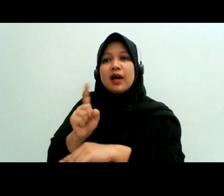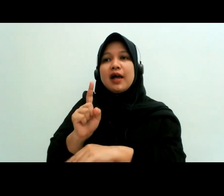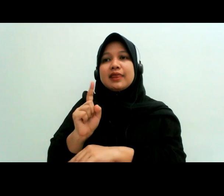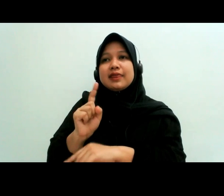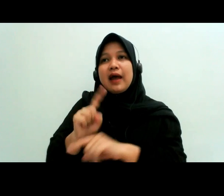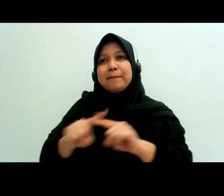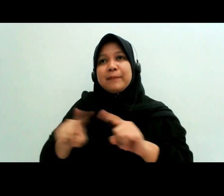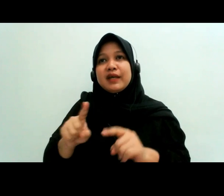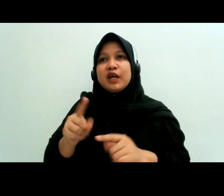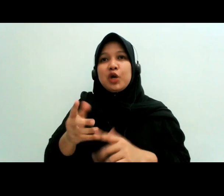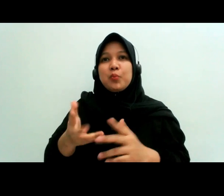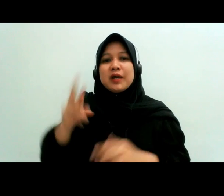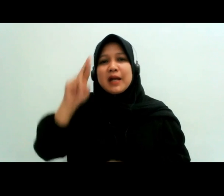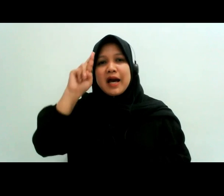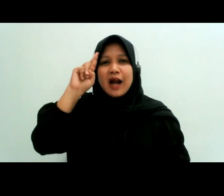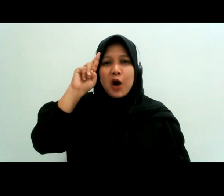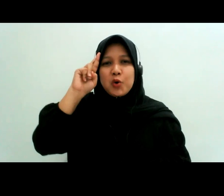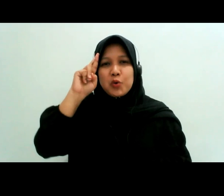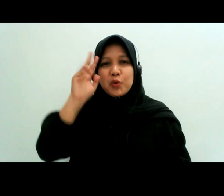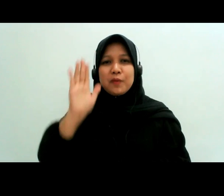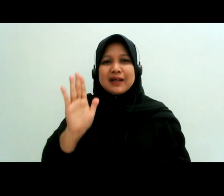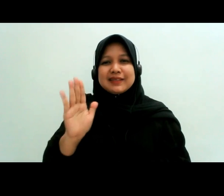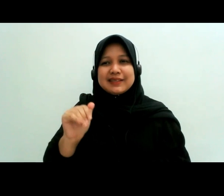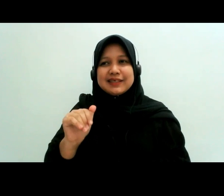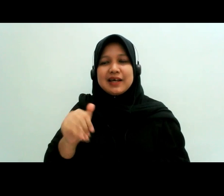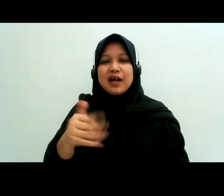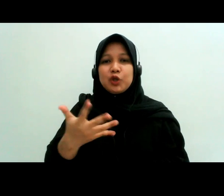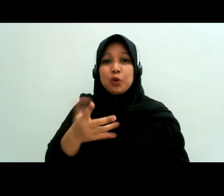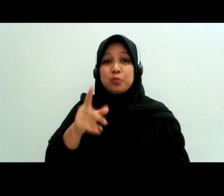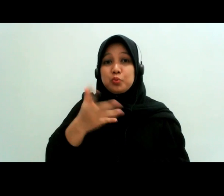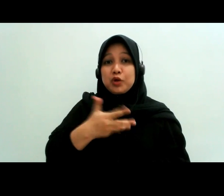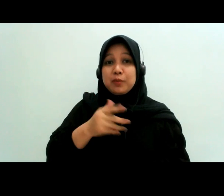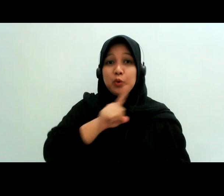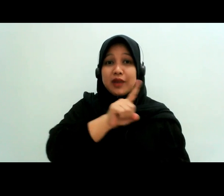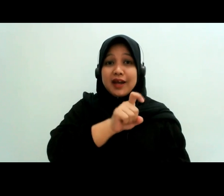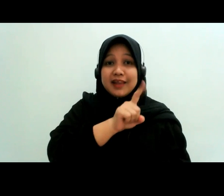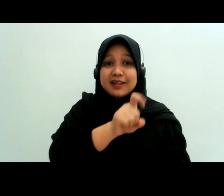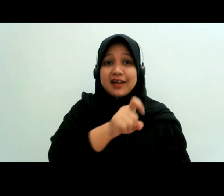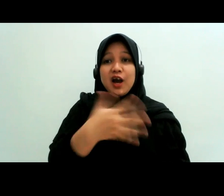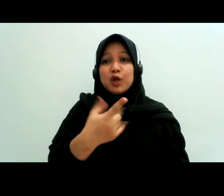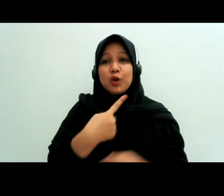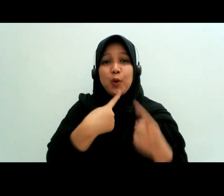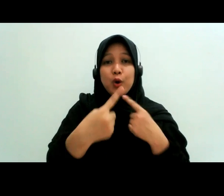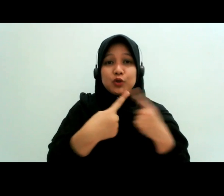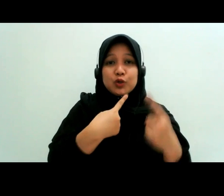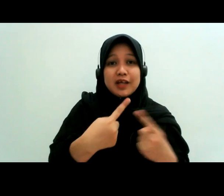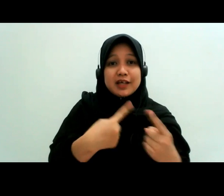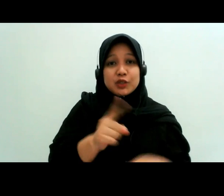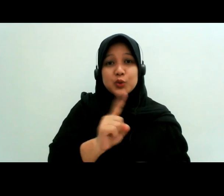keraguan atau ada hal yang perlu ditanyakan dikonsultasikan Monggo bisa banget teman-teman sekalian